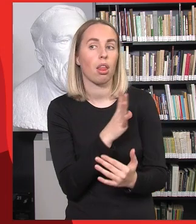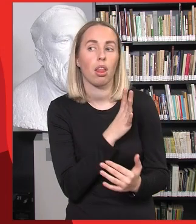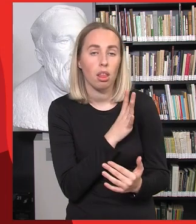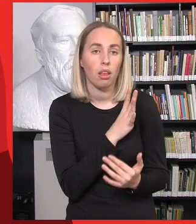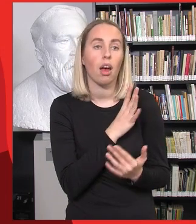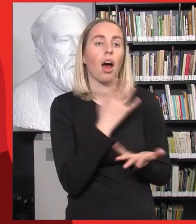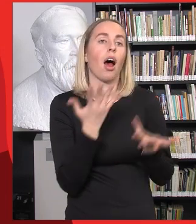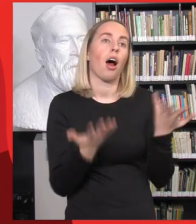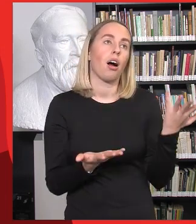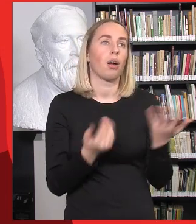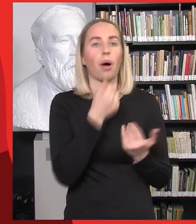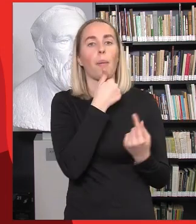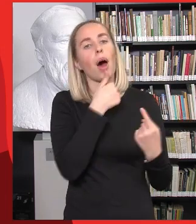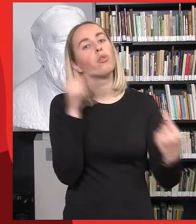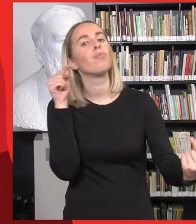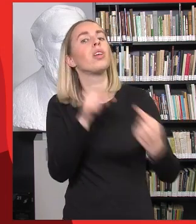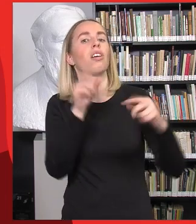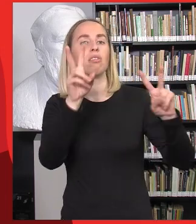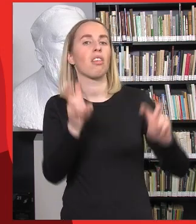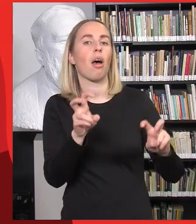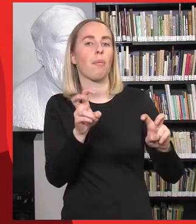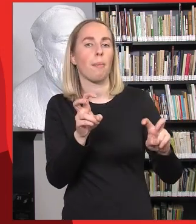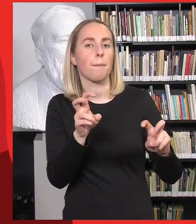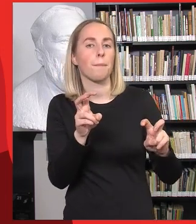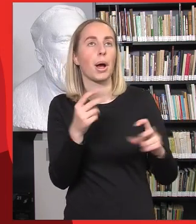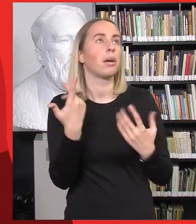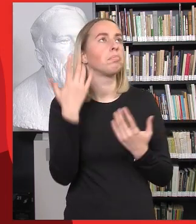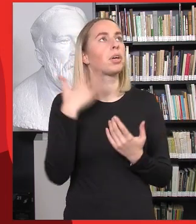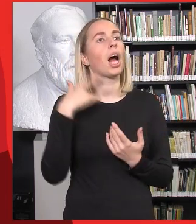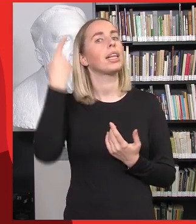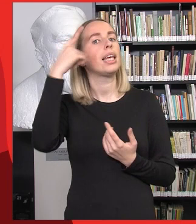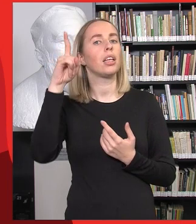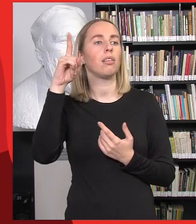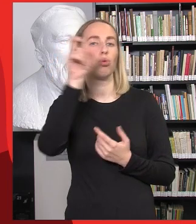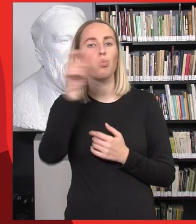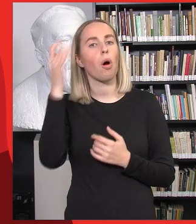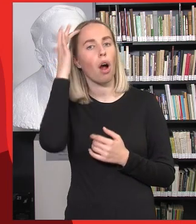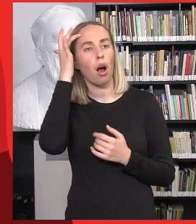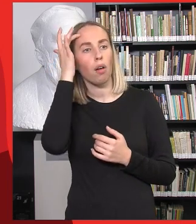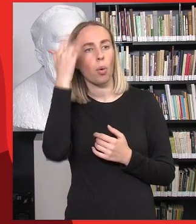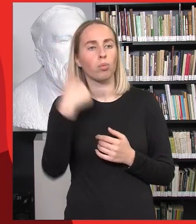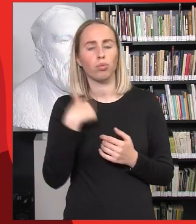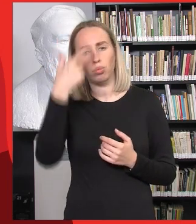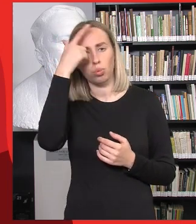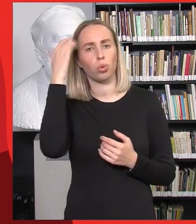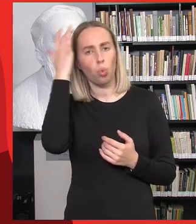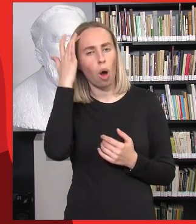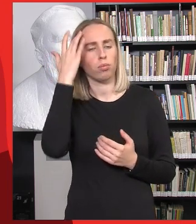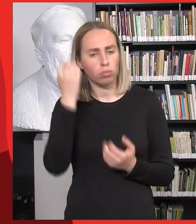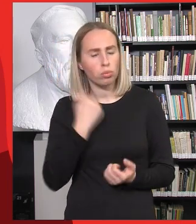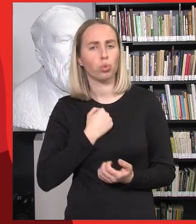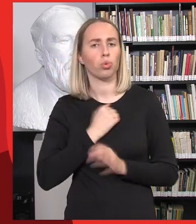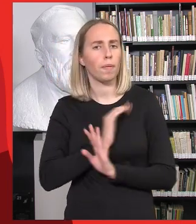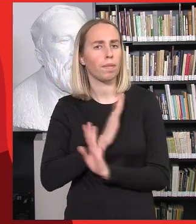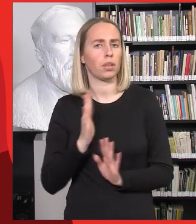galbūt netgi atviras prieš iškumas šiai temai? Galbūt kai kurie tiesiog turi labai kietą kategorišką nuomonę, kad visa tai yra